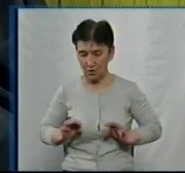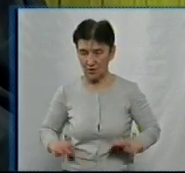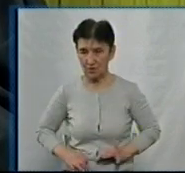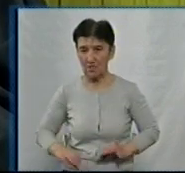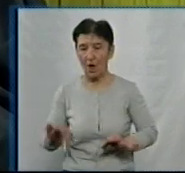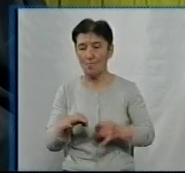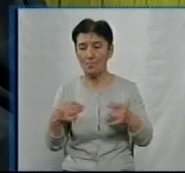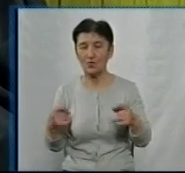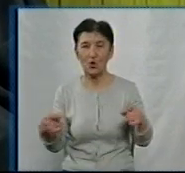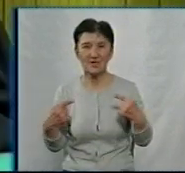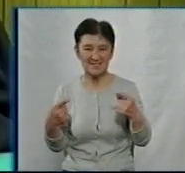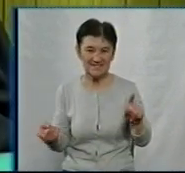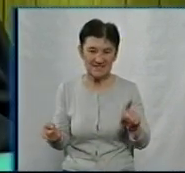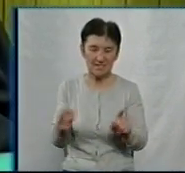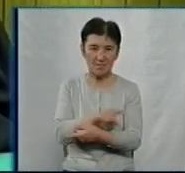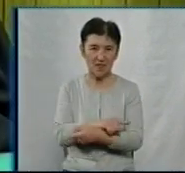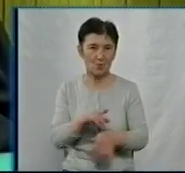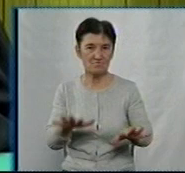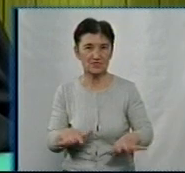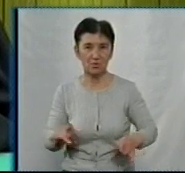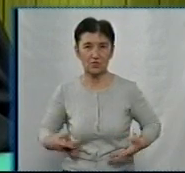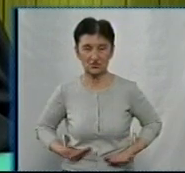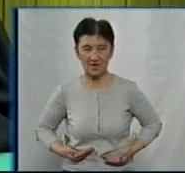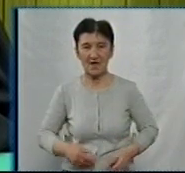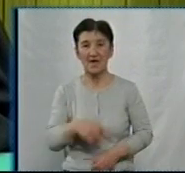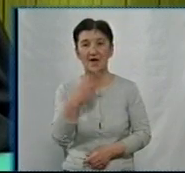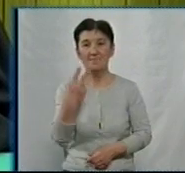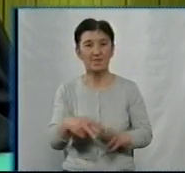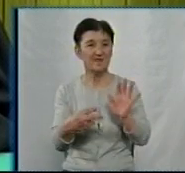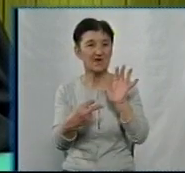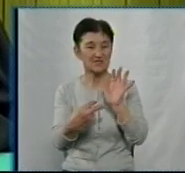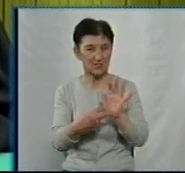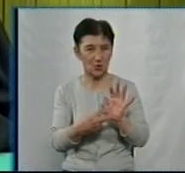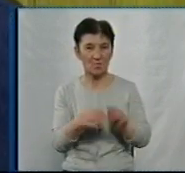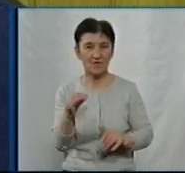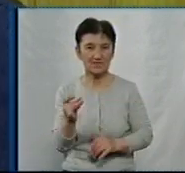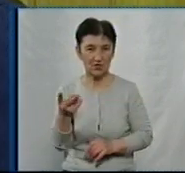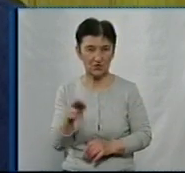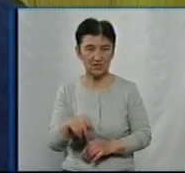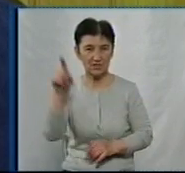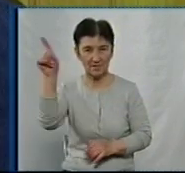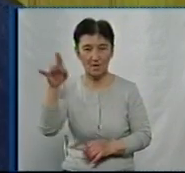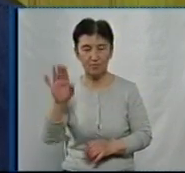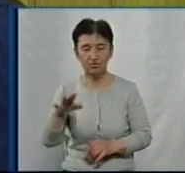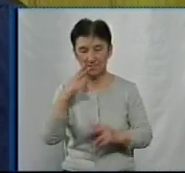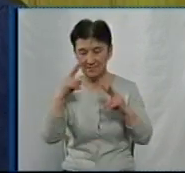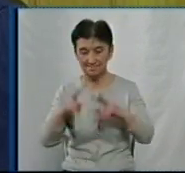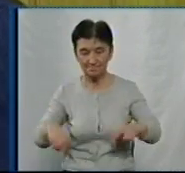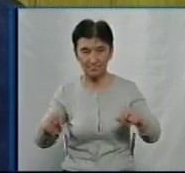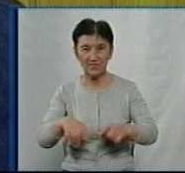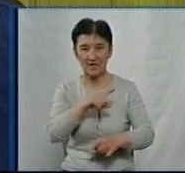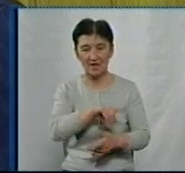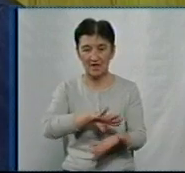зміну свого місця проживання. 27 січня у Заводському суді Миколаєва розглядатимуть клопотання про відсторонення Артема